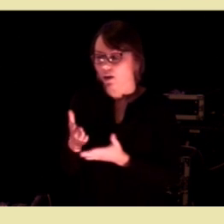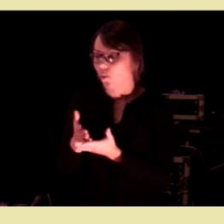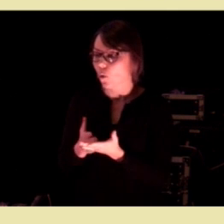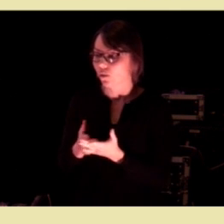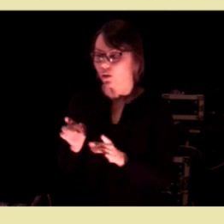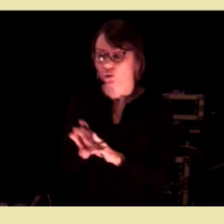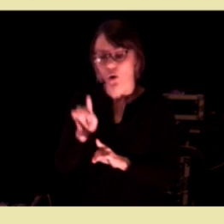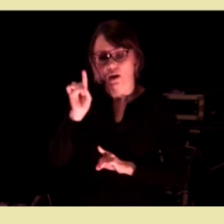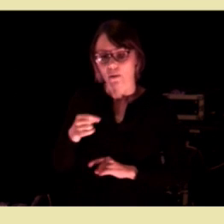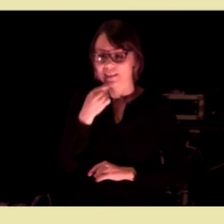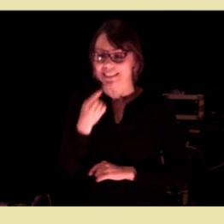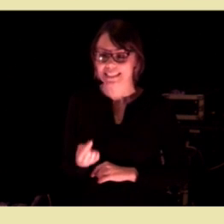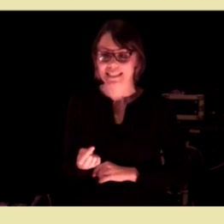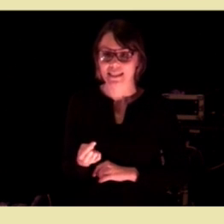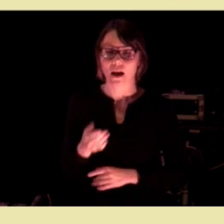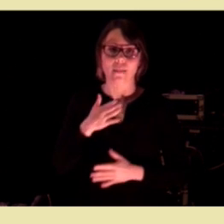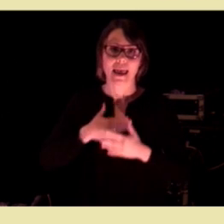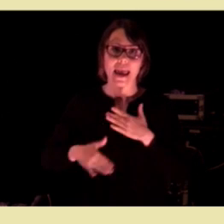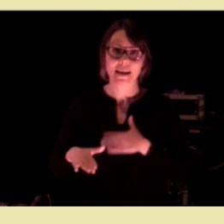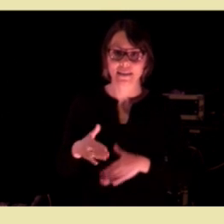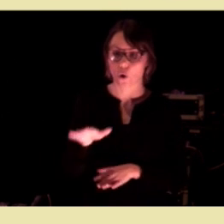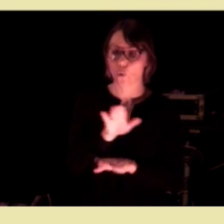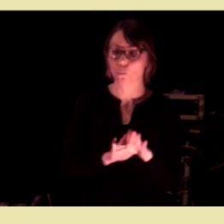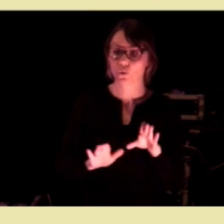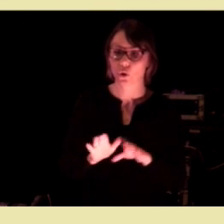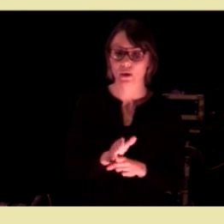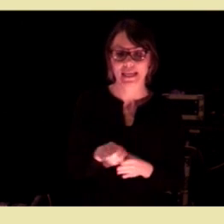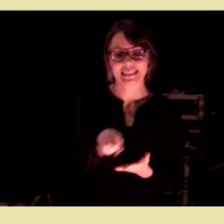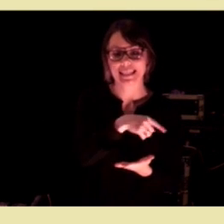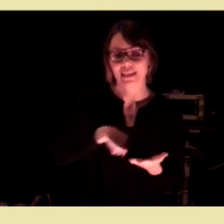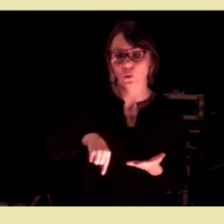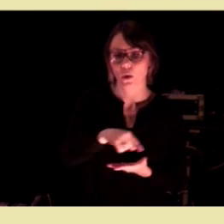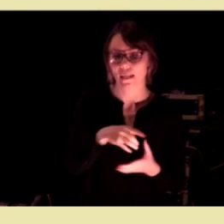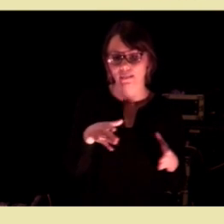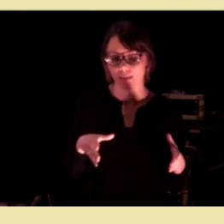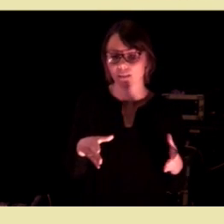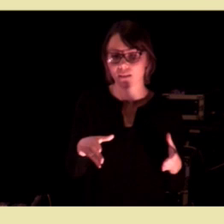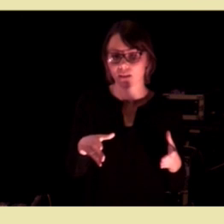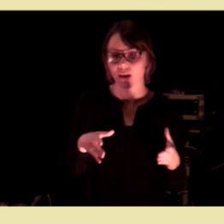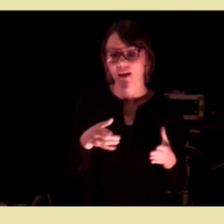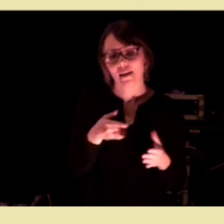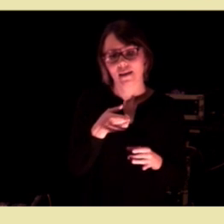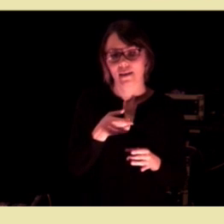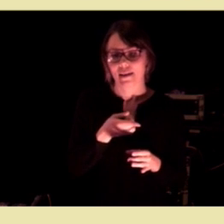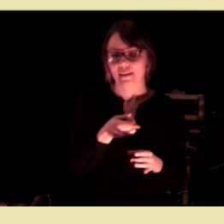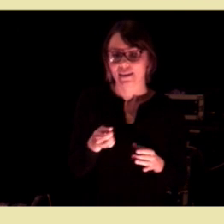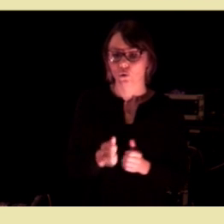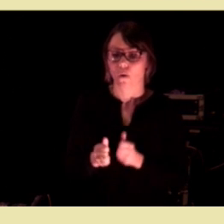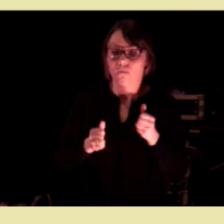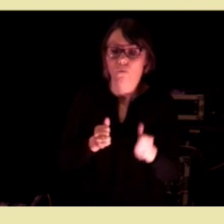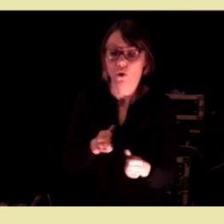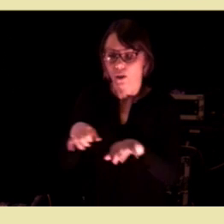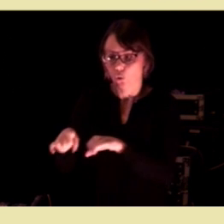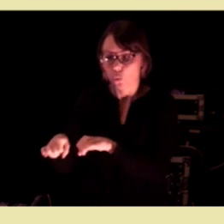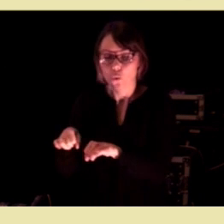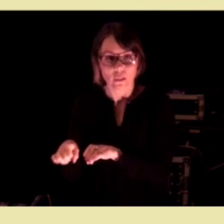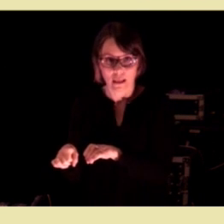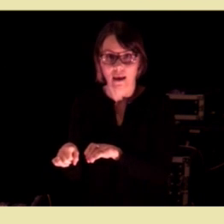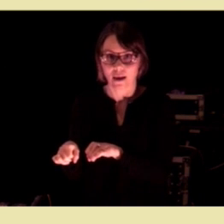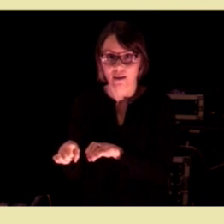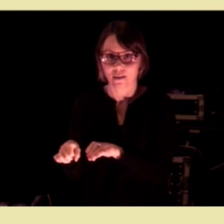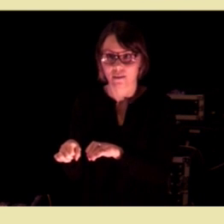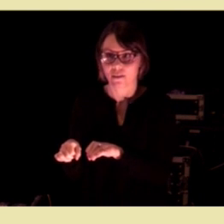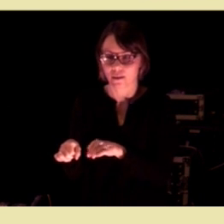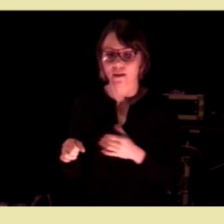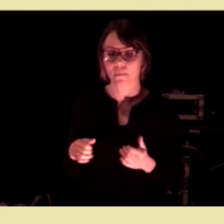måter kan vi si at helse og omsorgssektoren har gått foran kommunene. rett og